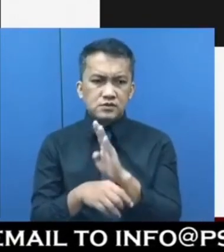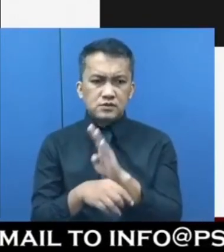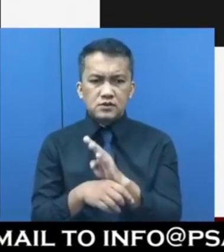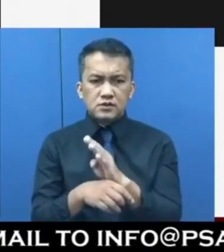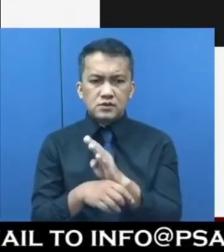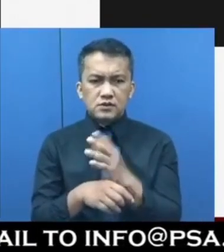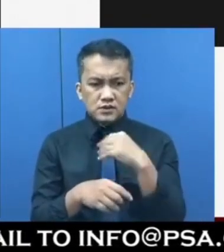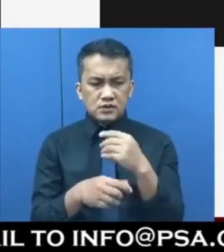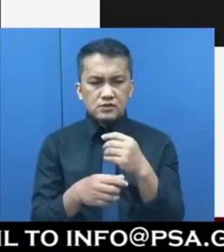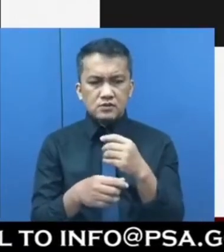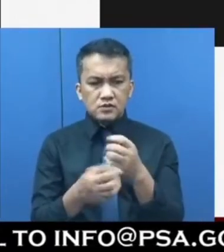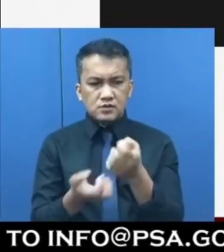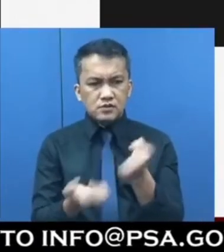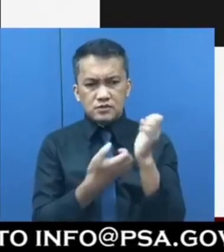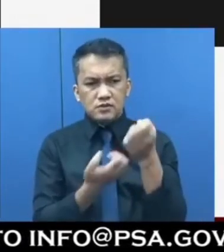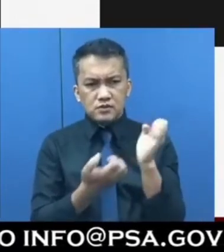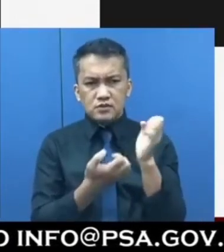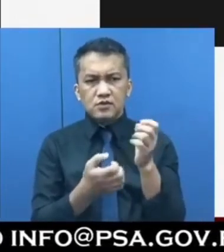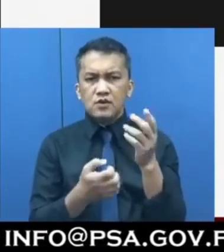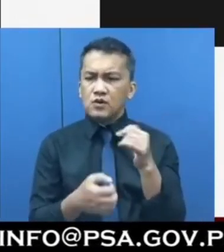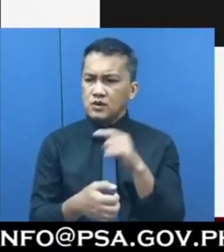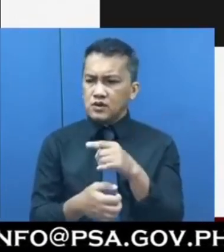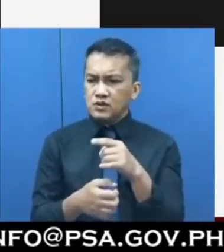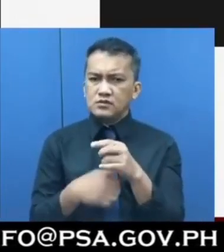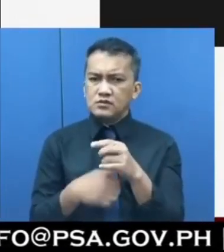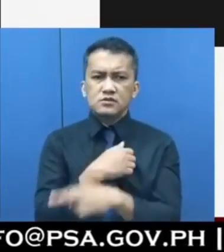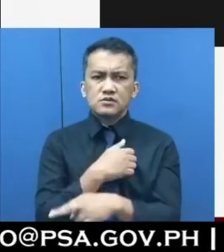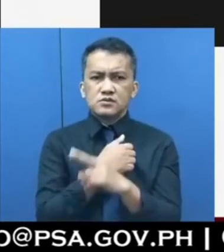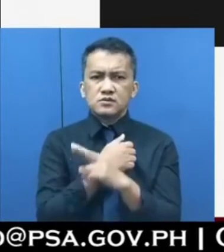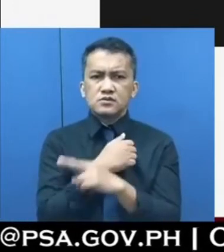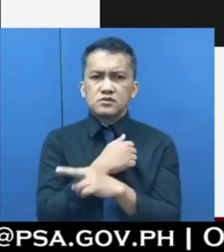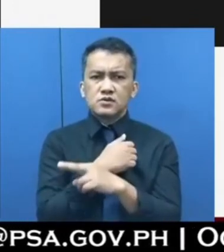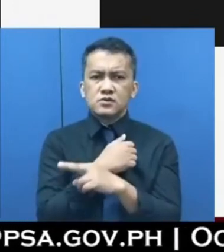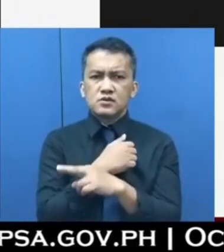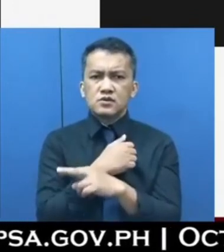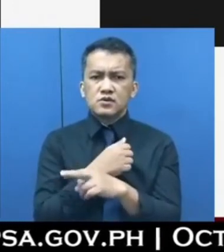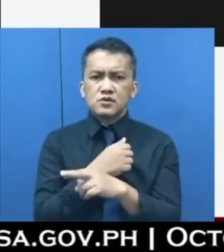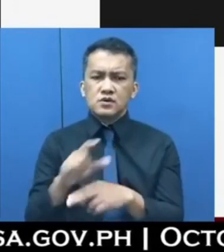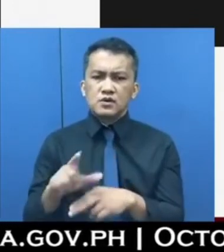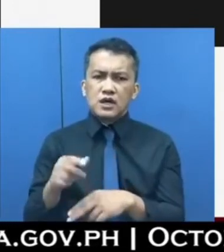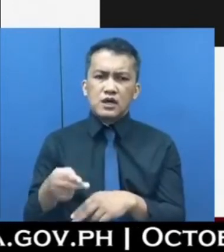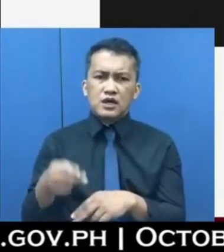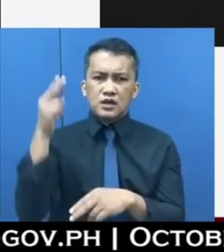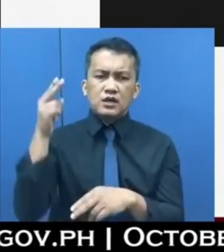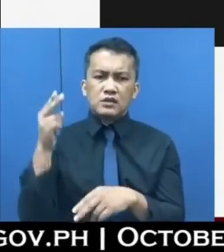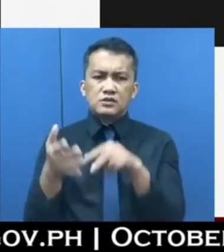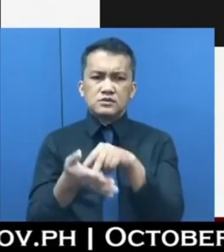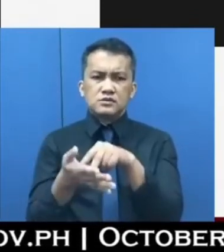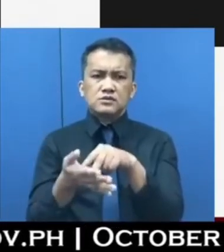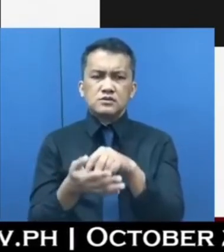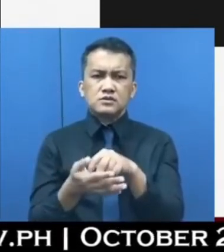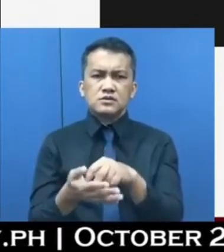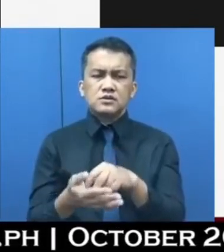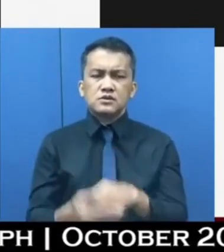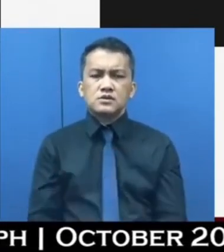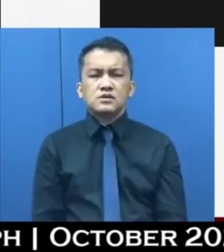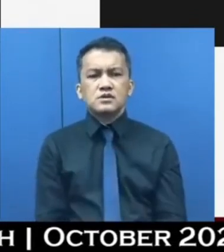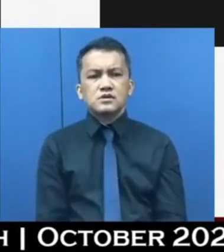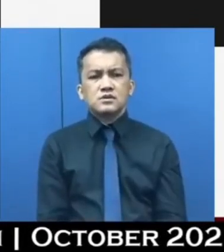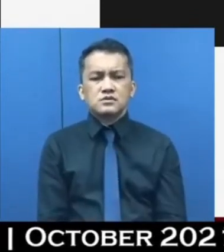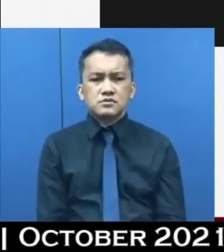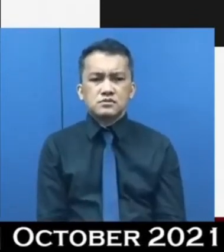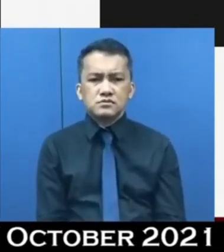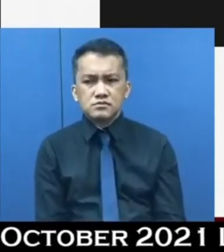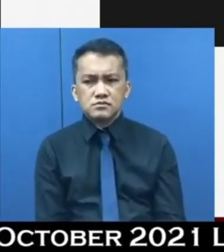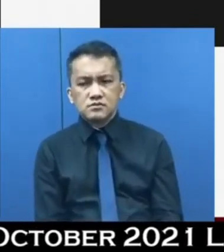na exports bakit kaya dun sa region na yun yung pinakamataas pa rin na rates thank you sir okay